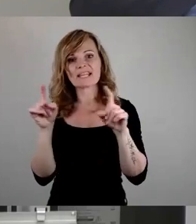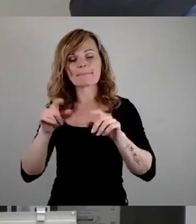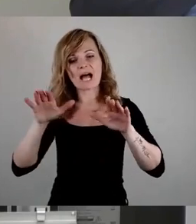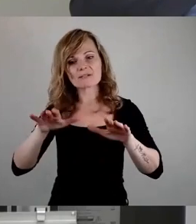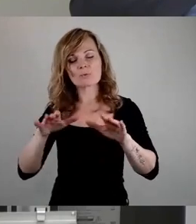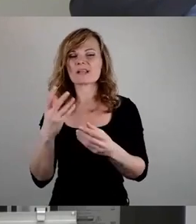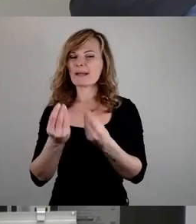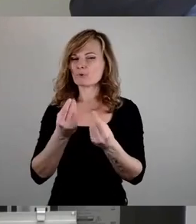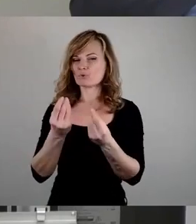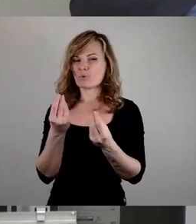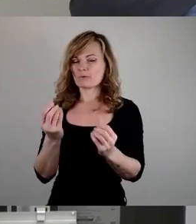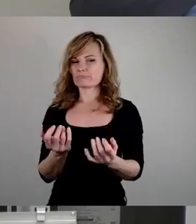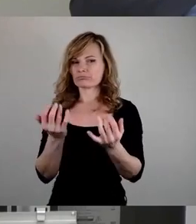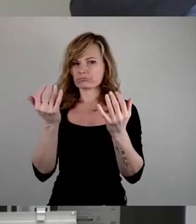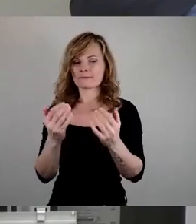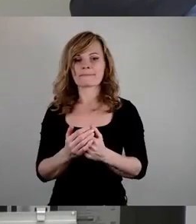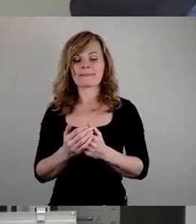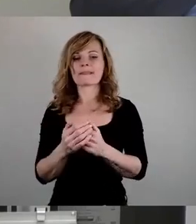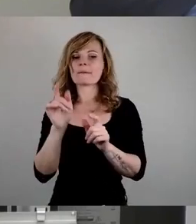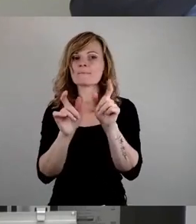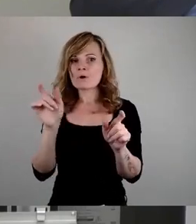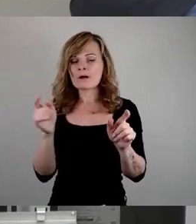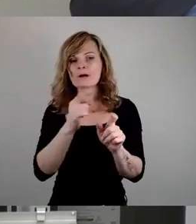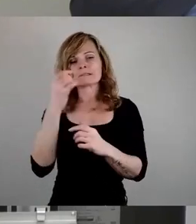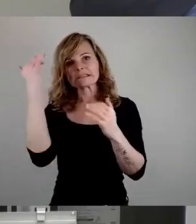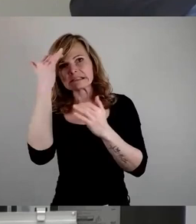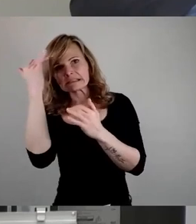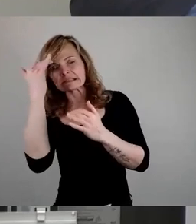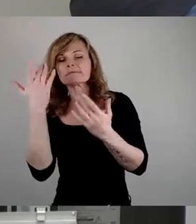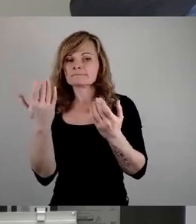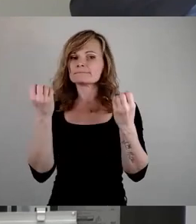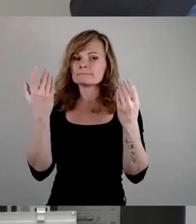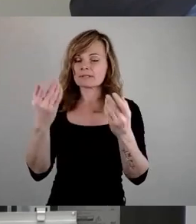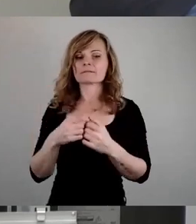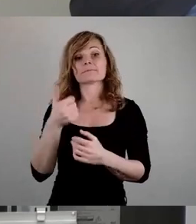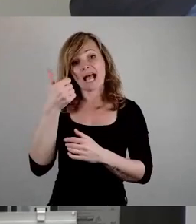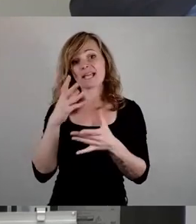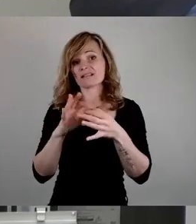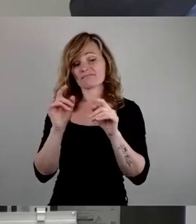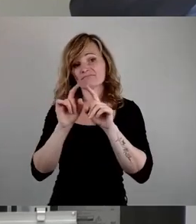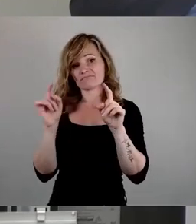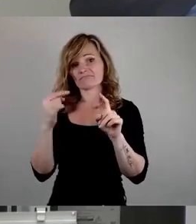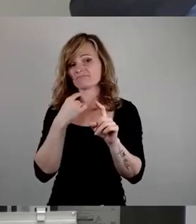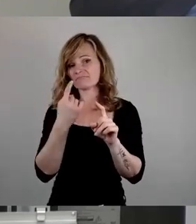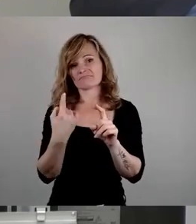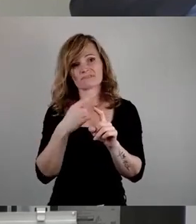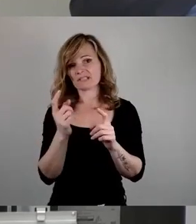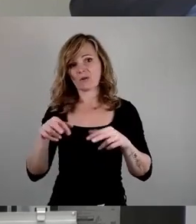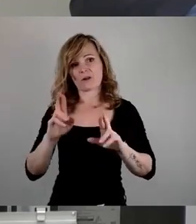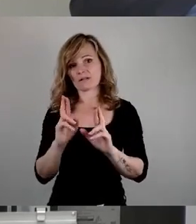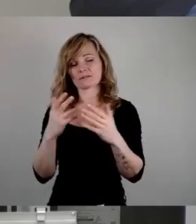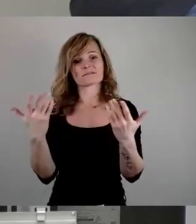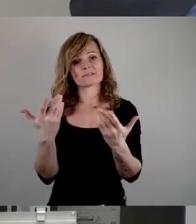Bedenken der Bürgerinnen und Bürger, eine Sache können wir in diesem Zusammenhang nicht tolerieren. Und das sind die